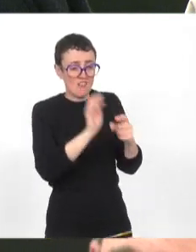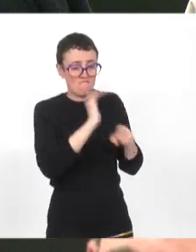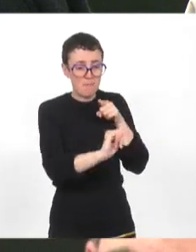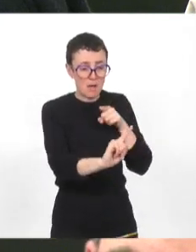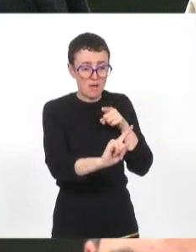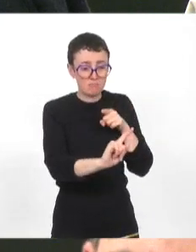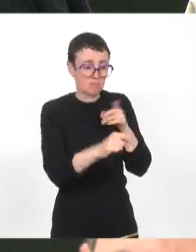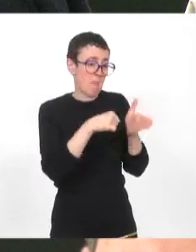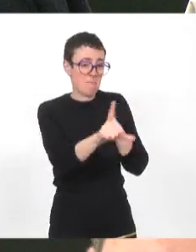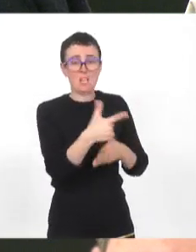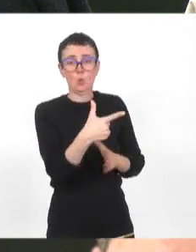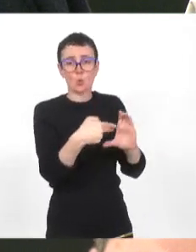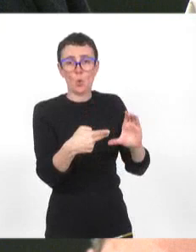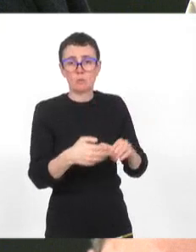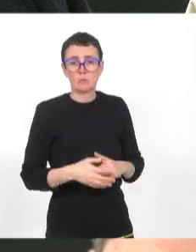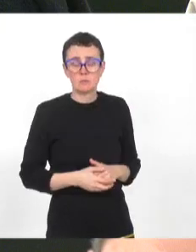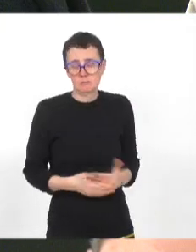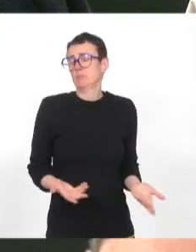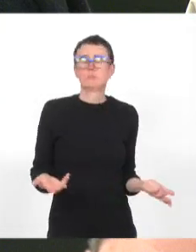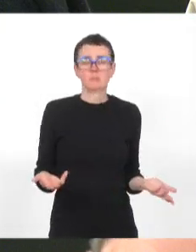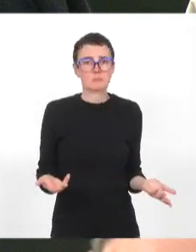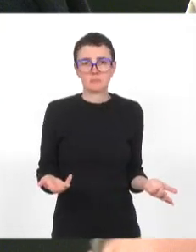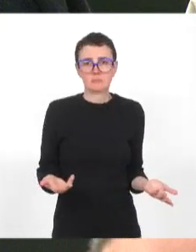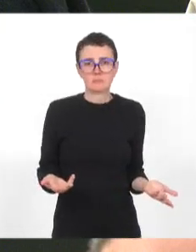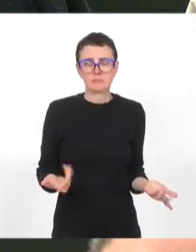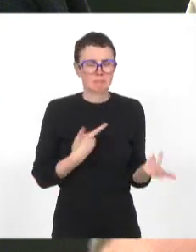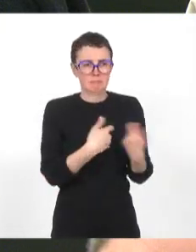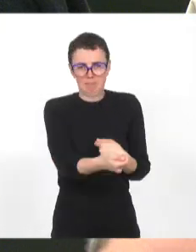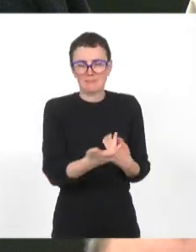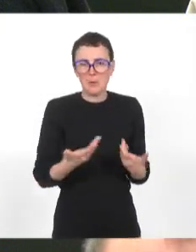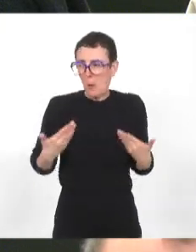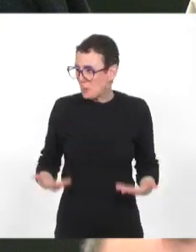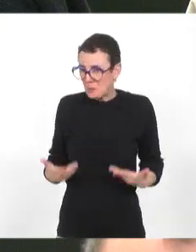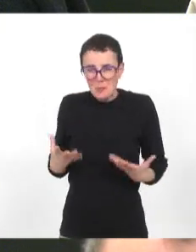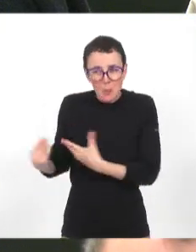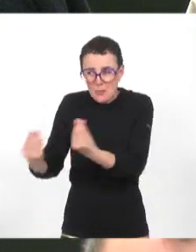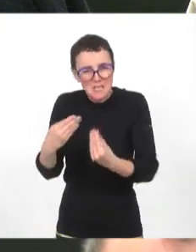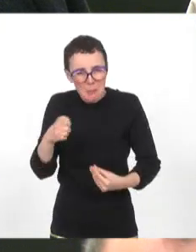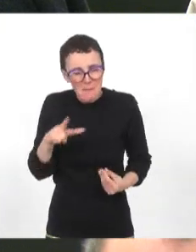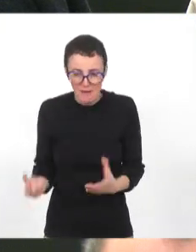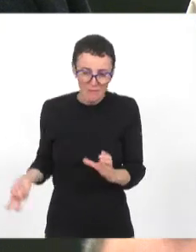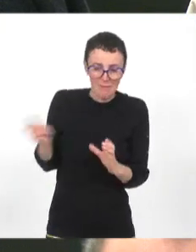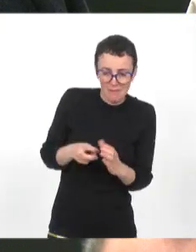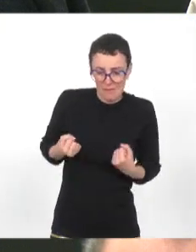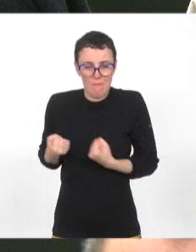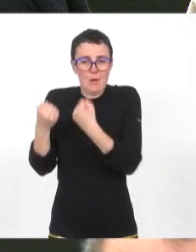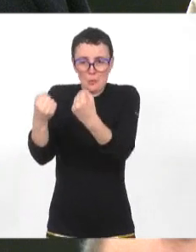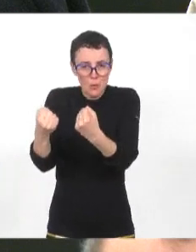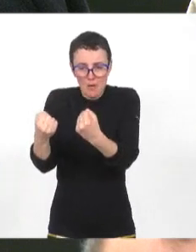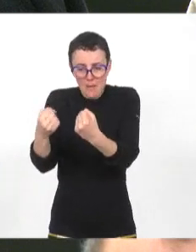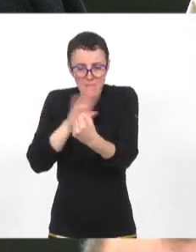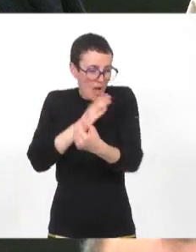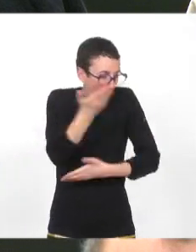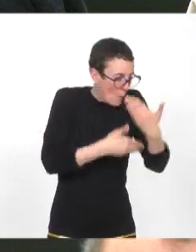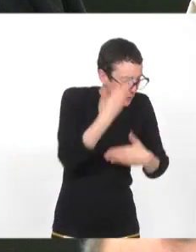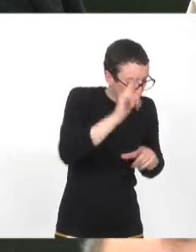métropolitains prennent la voiture par manque aujourd'hui d'alternatives sérieuses. Les 11 millions d'euros de l'écomonus